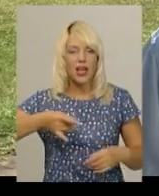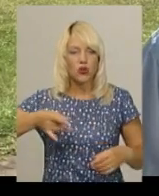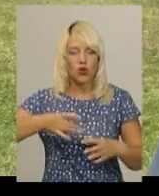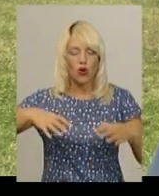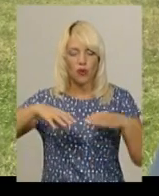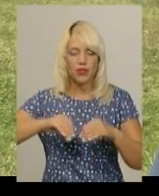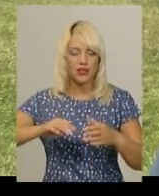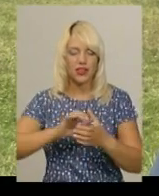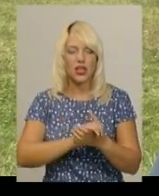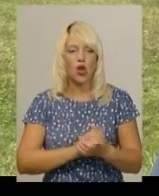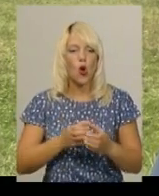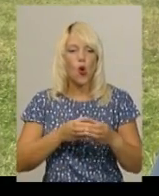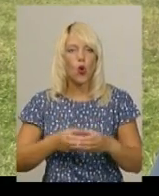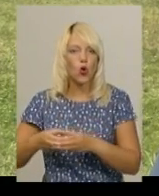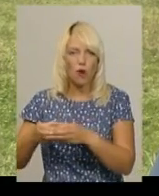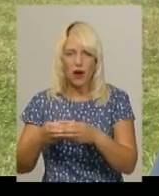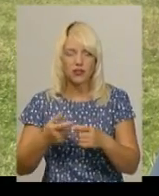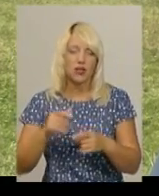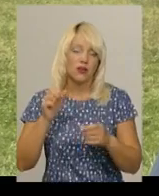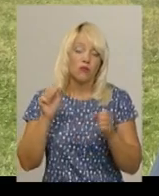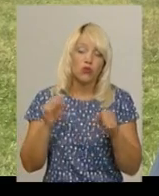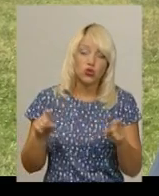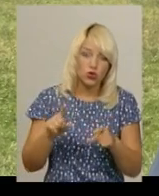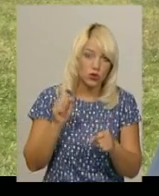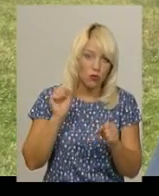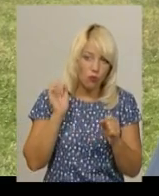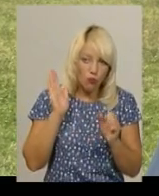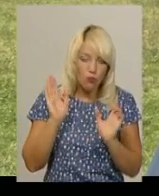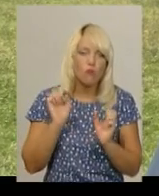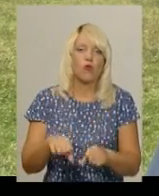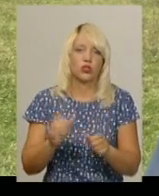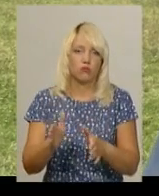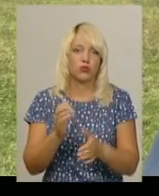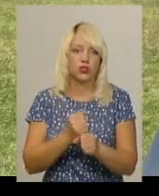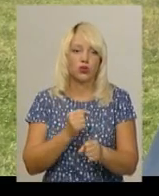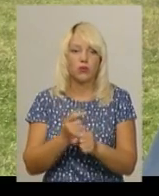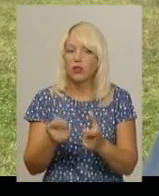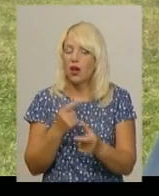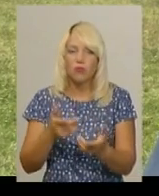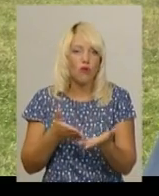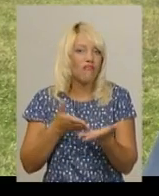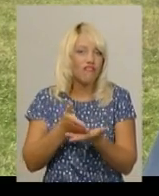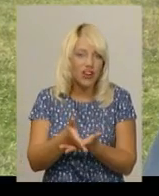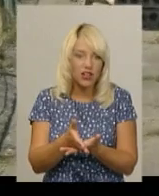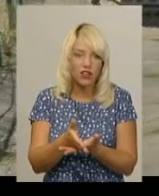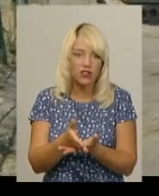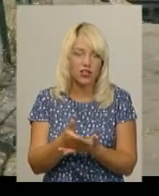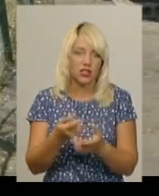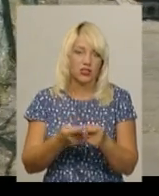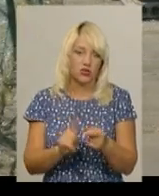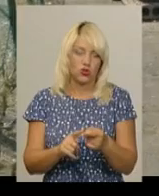'єднаних громад, тоді можна буде щось зробити, або виходу із цього товариства.